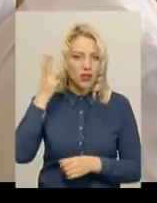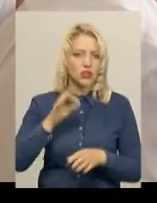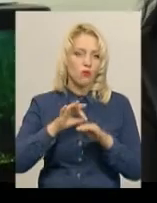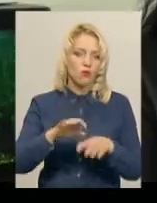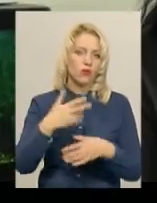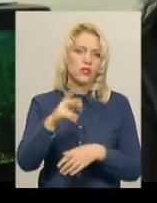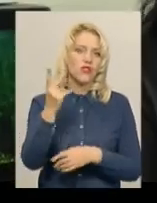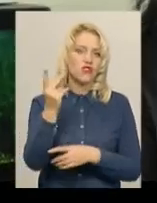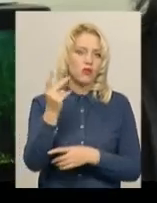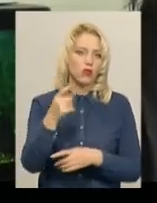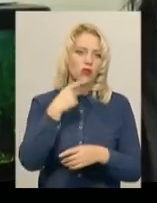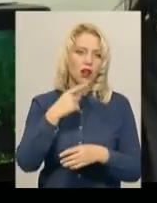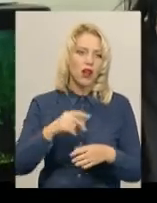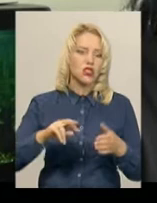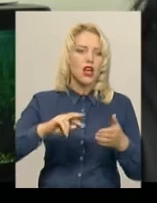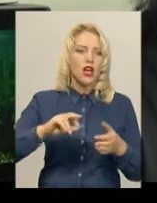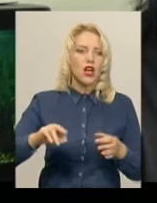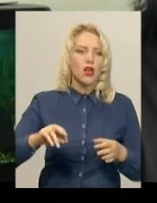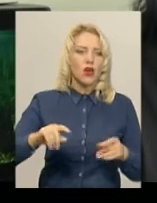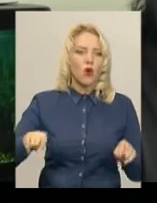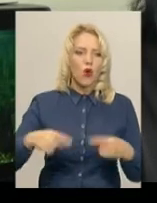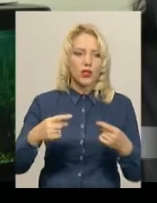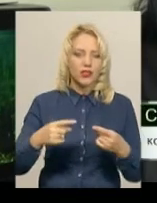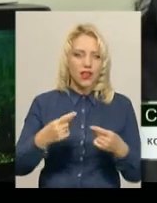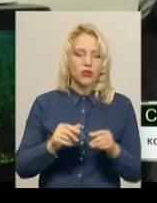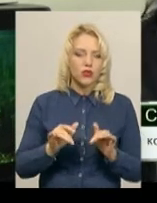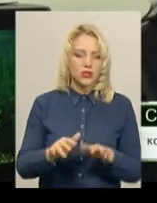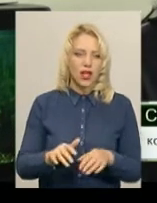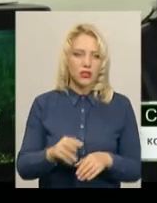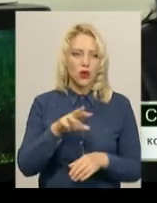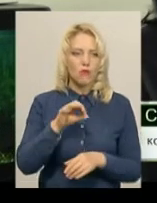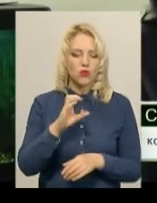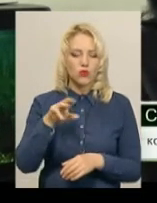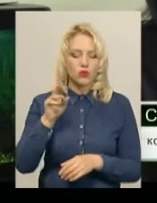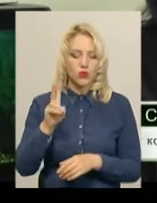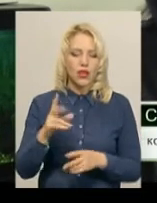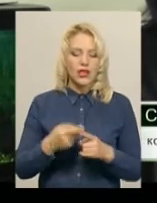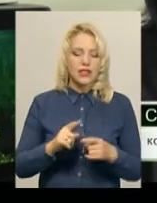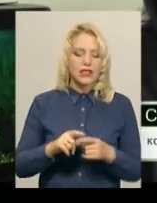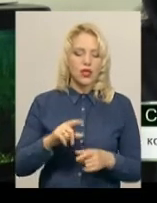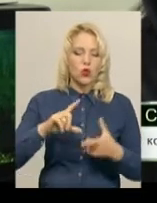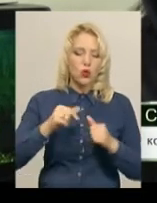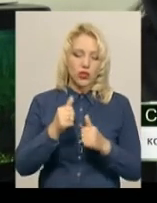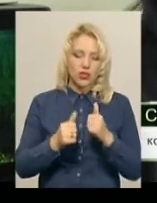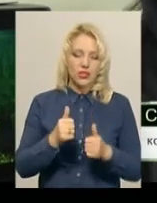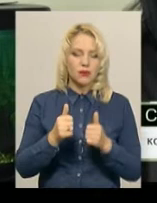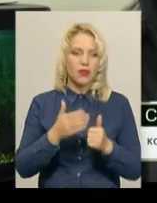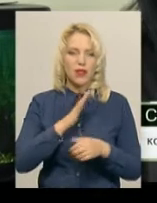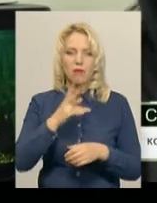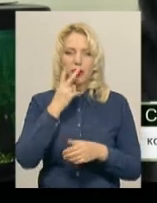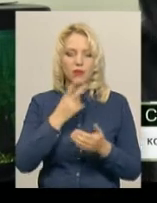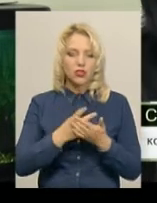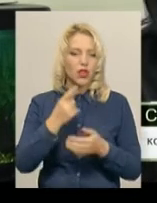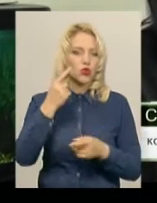вдруге, каже координатор заходу Світлана Мистюк. На жаль, турнірні змагання не передбачають якихось додаткових балів